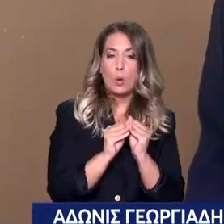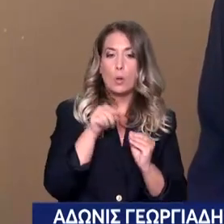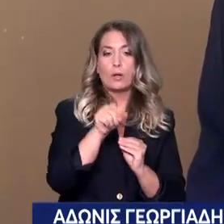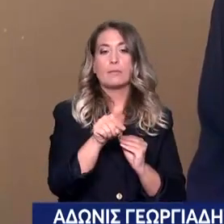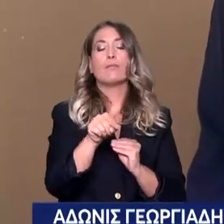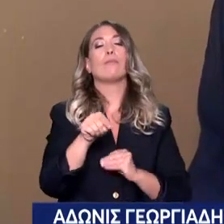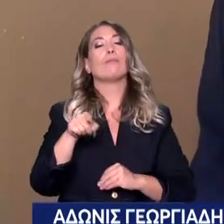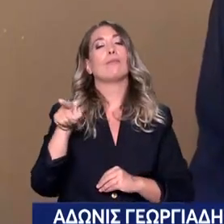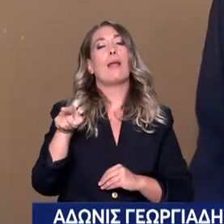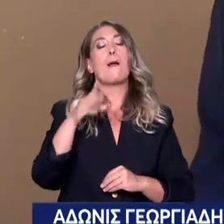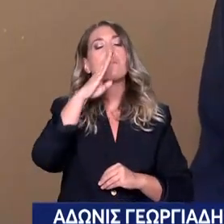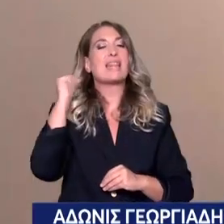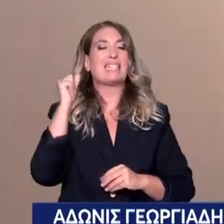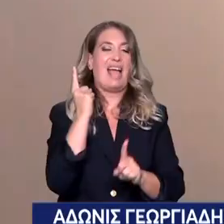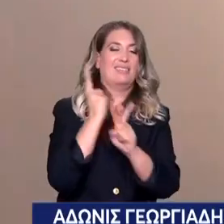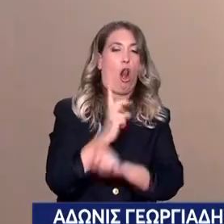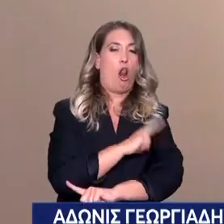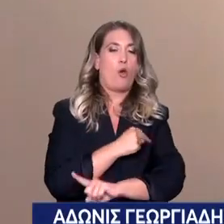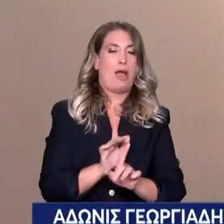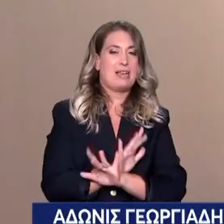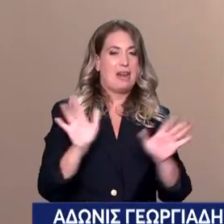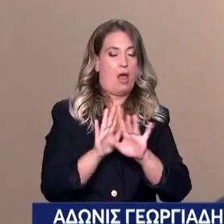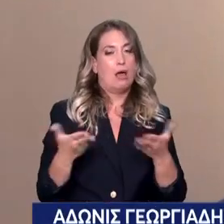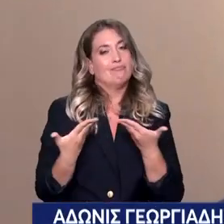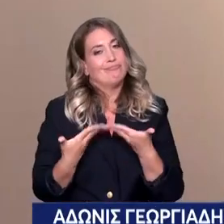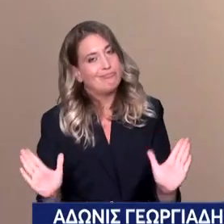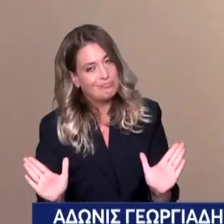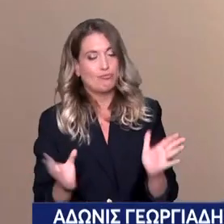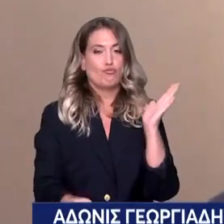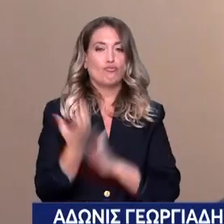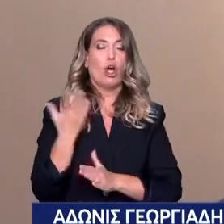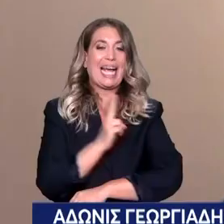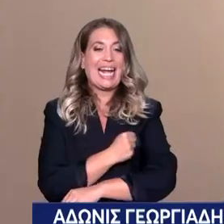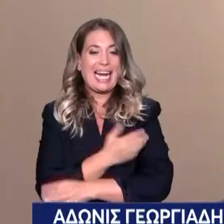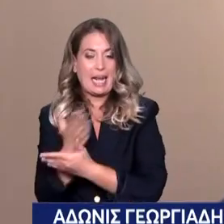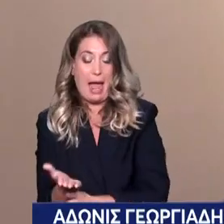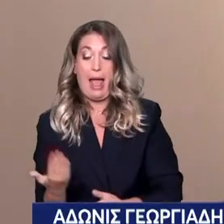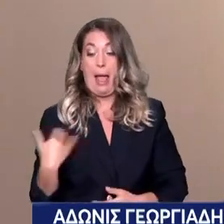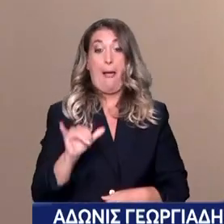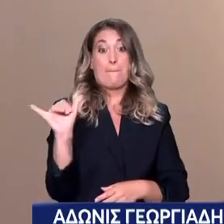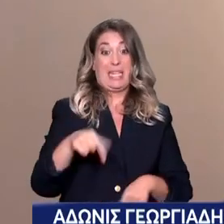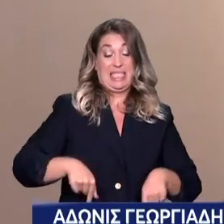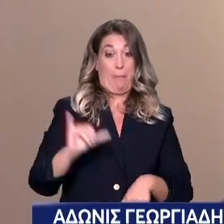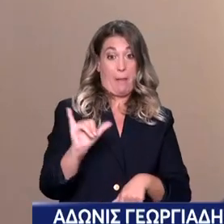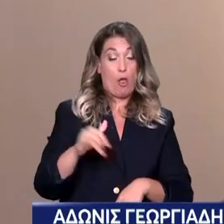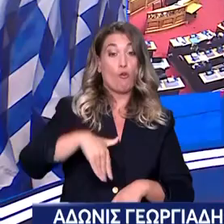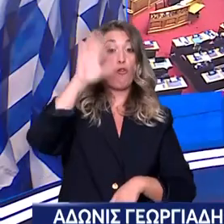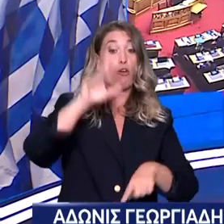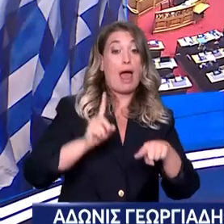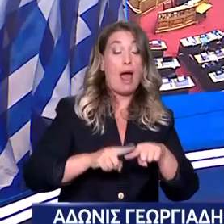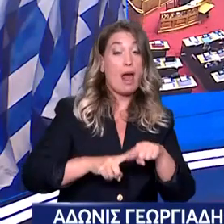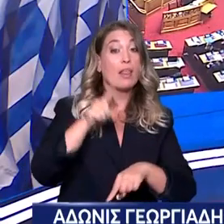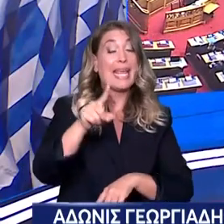Νοσοκομείο Πειραιά το Μεταξά και ξεκινήσαμε την εργολαβία για τα νέα ΤΕΠ. Την πέμπτη σήμερα εγγενίασα στη Βόρεια Ελλάδα, στο Νοσοκομείο